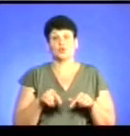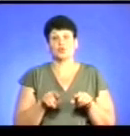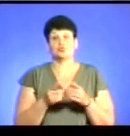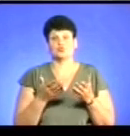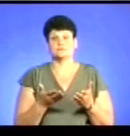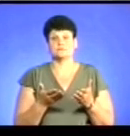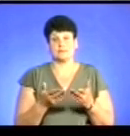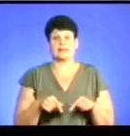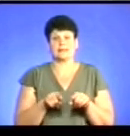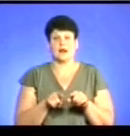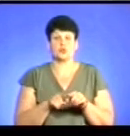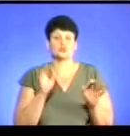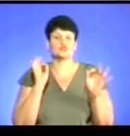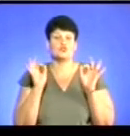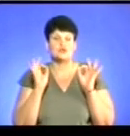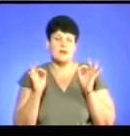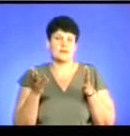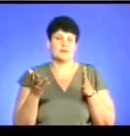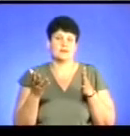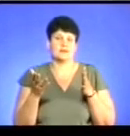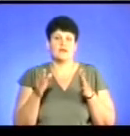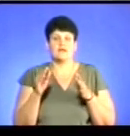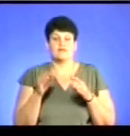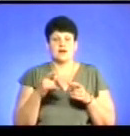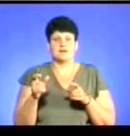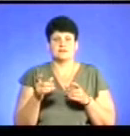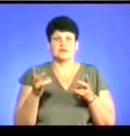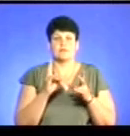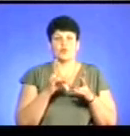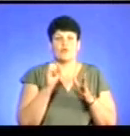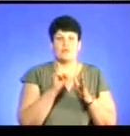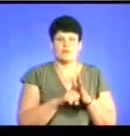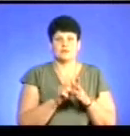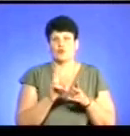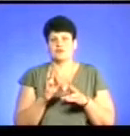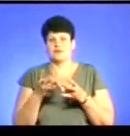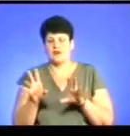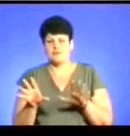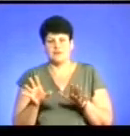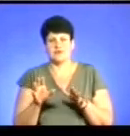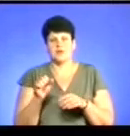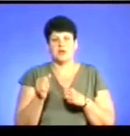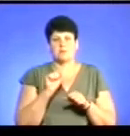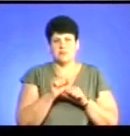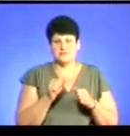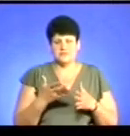Тому також звучали фрази деякі, що кого треба, кого не треба, і таке інше. Тому, на нашу думку, це є